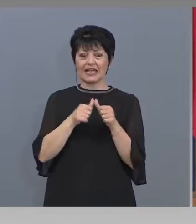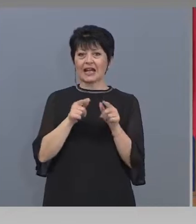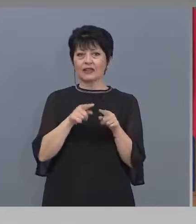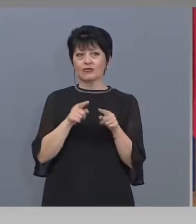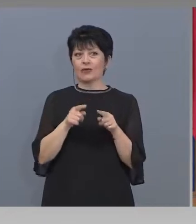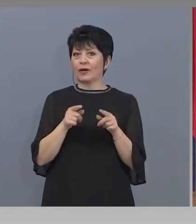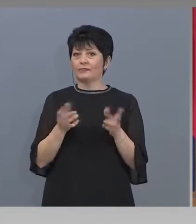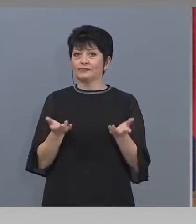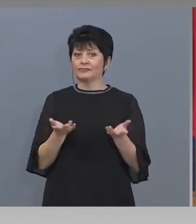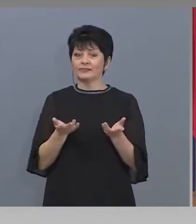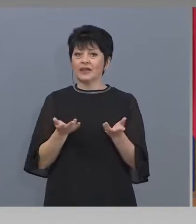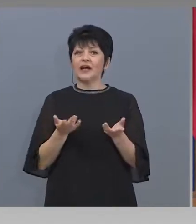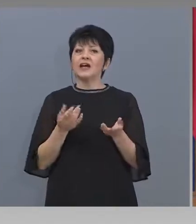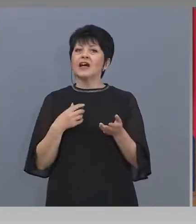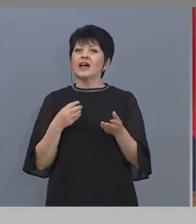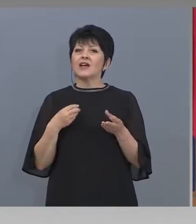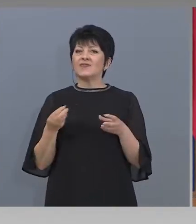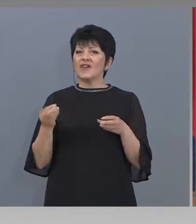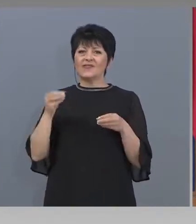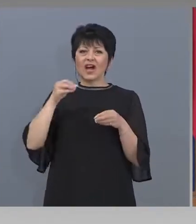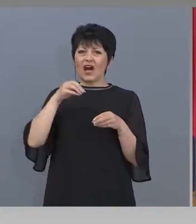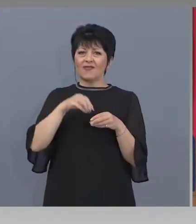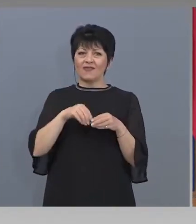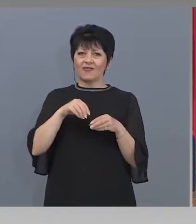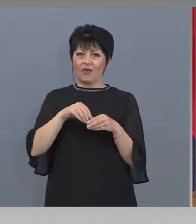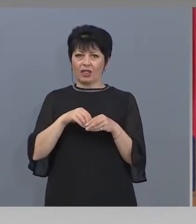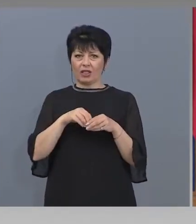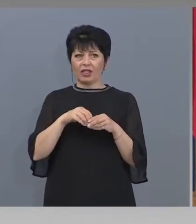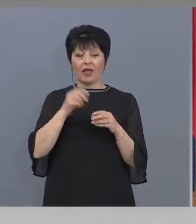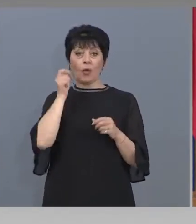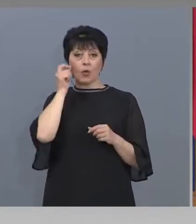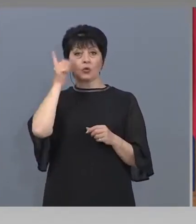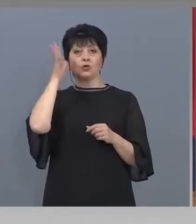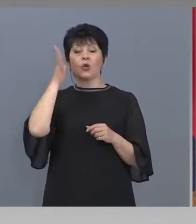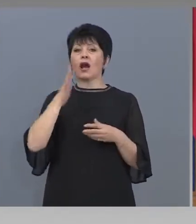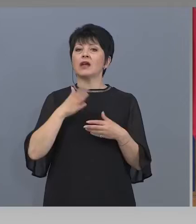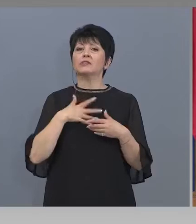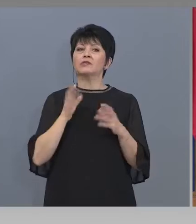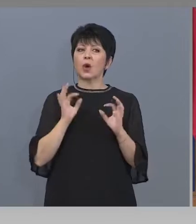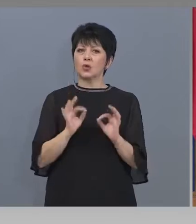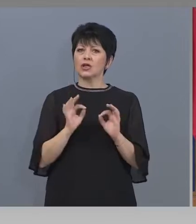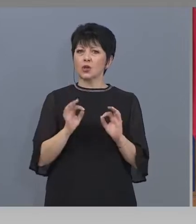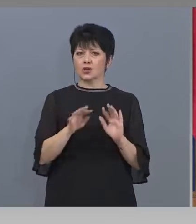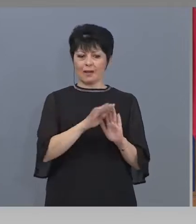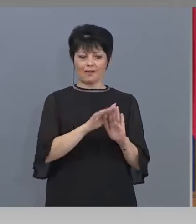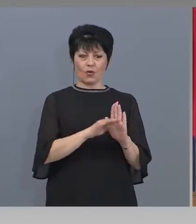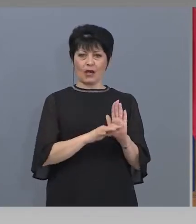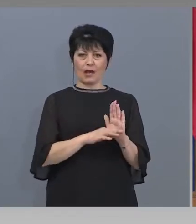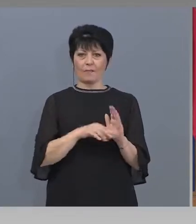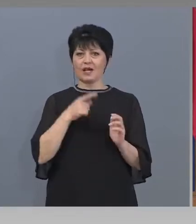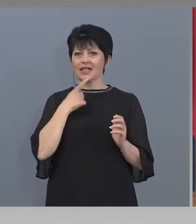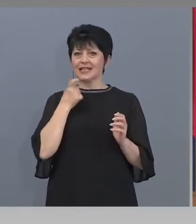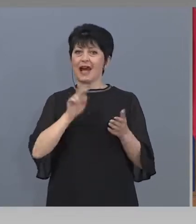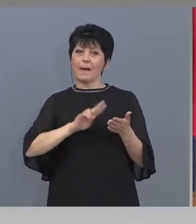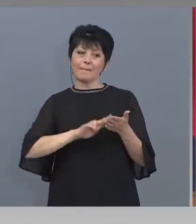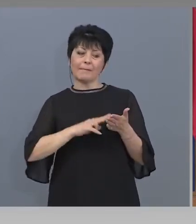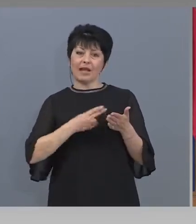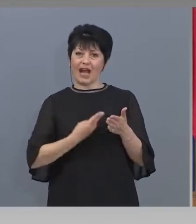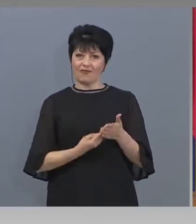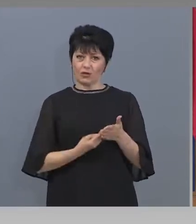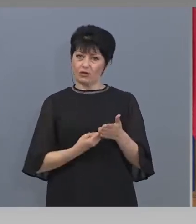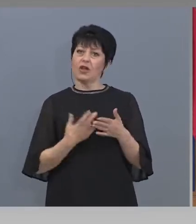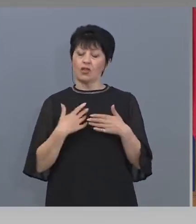Има във фонд култура сериозна програма за преводи. Не казвам, че е достатъчна, но има.